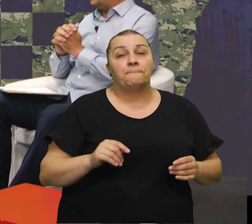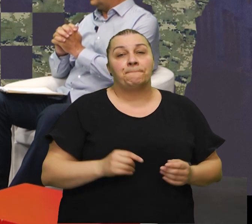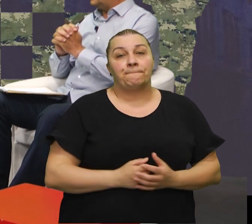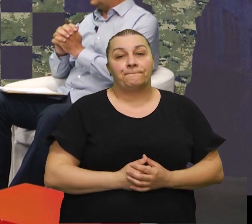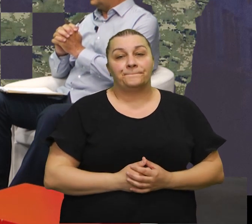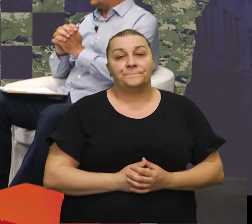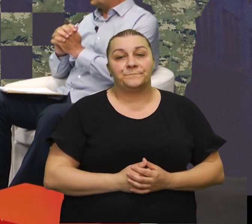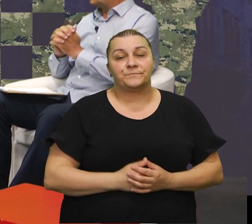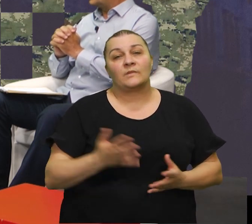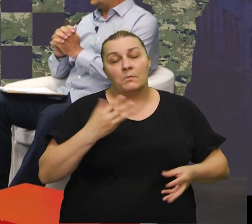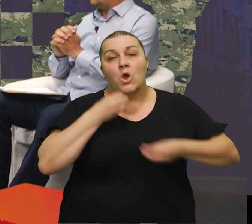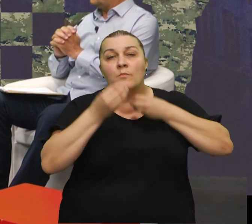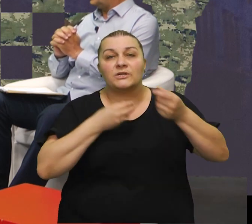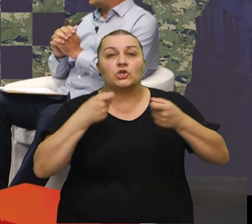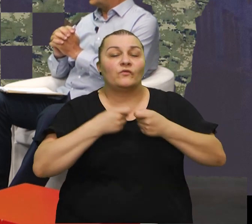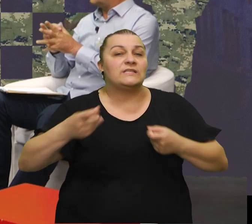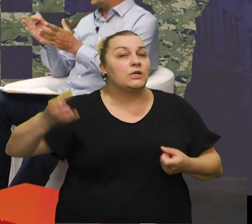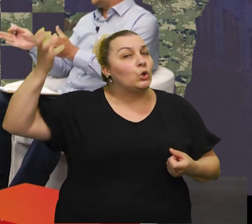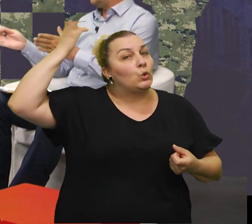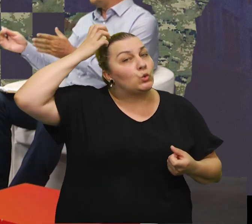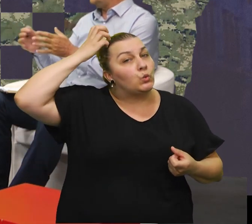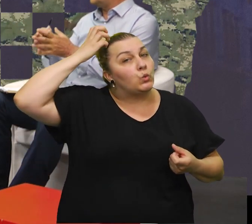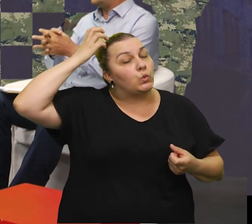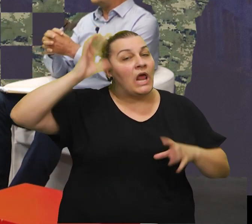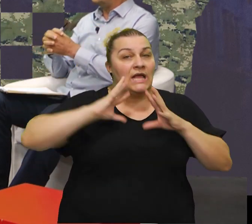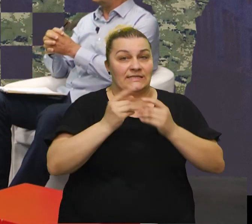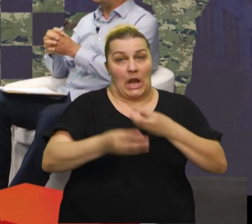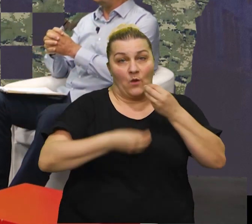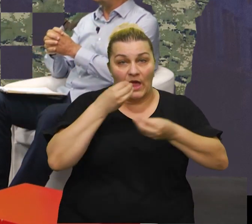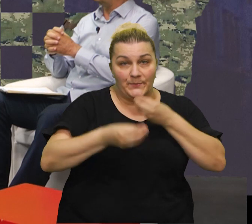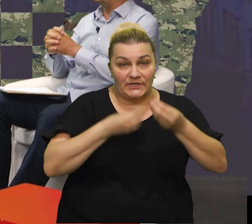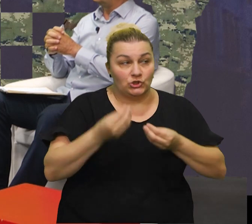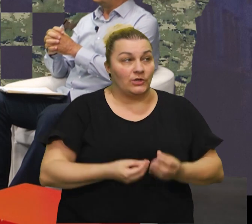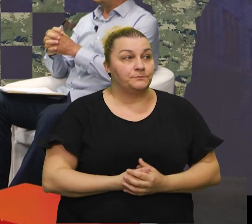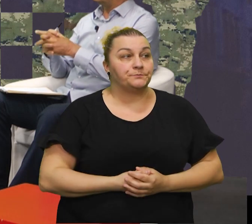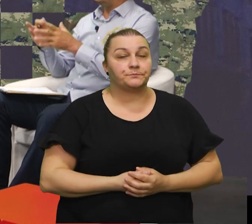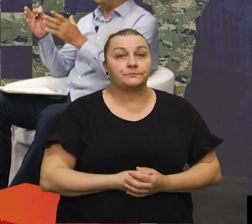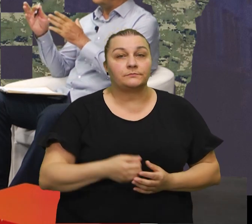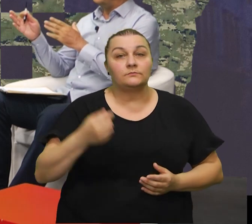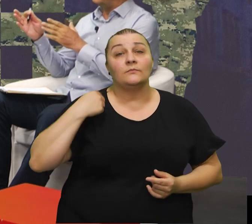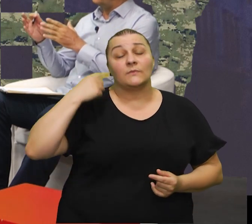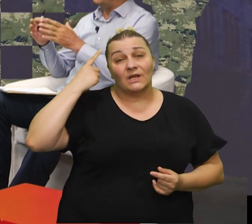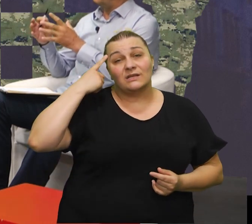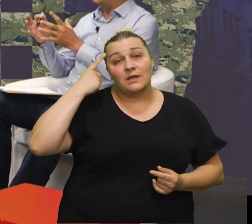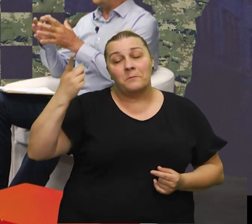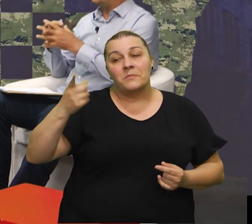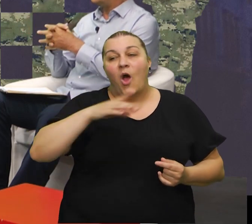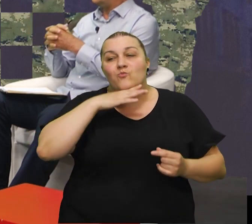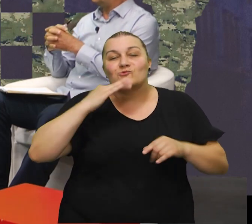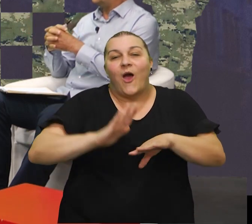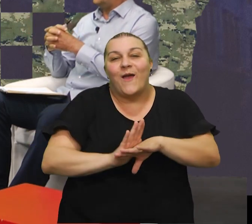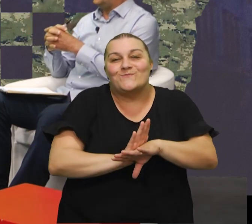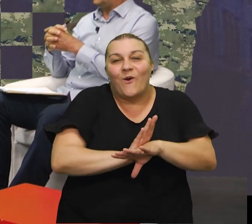onaj krunu sijele ove priče zbog čega ste vi već raz s nama u studiju znam da vas da se čovjek pun